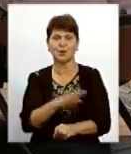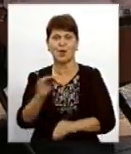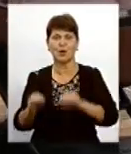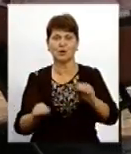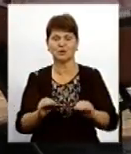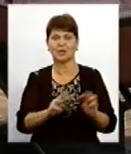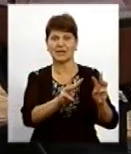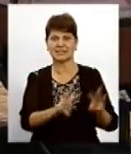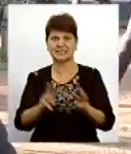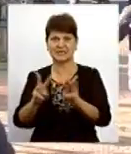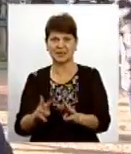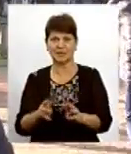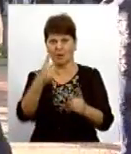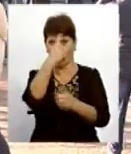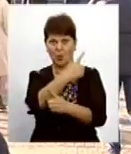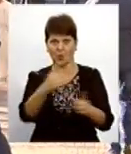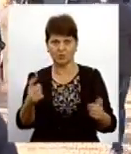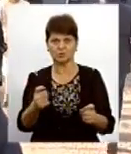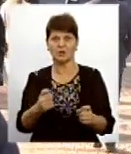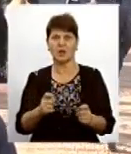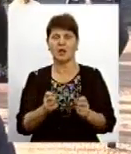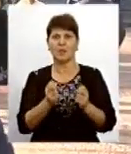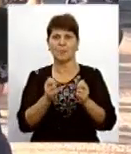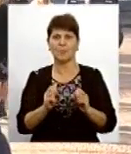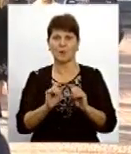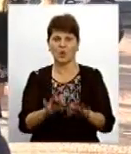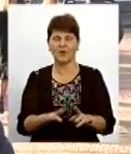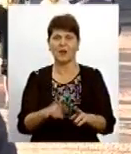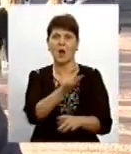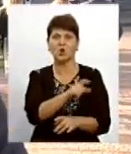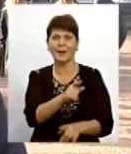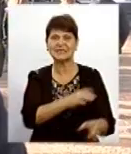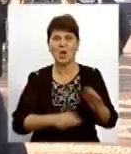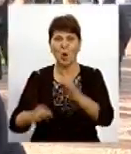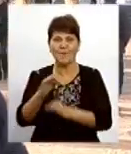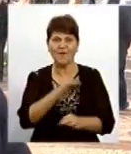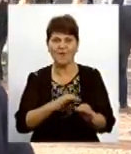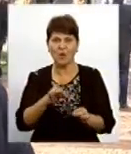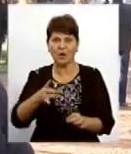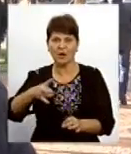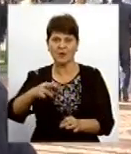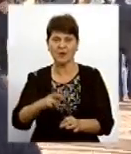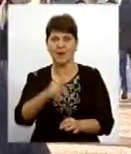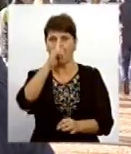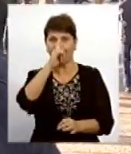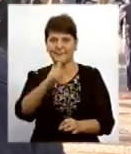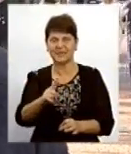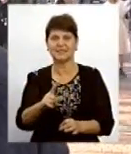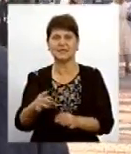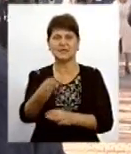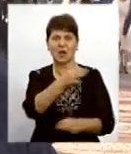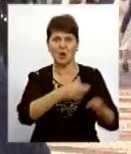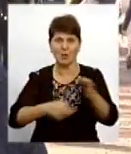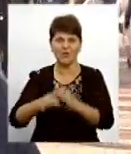сайті міської ради оголошення про проведення громадських обговорень, вони проходять десь місяць, йдуть у громадські